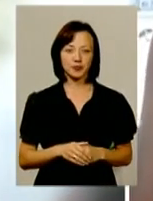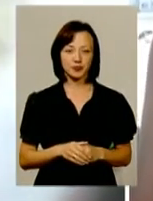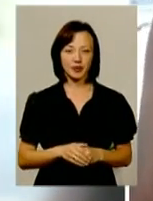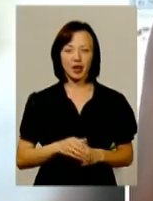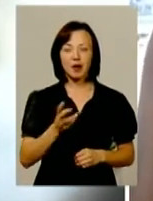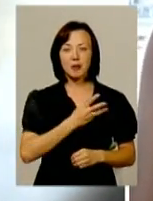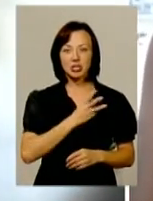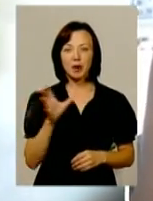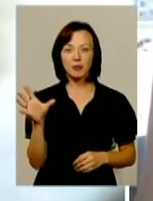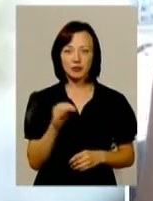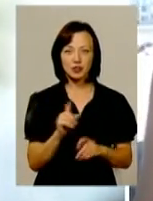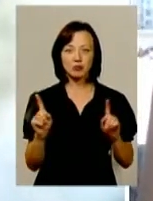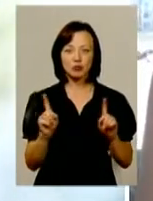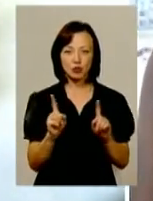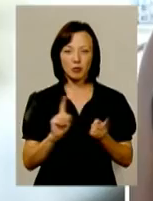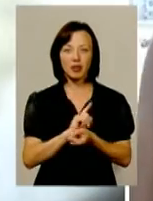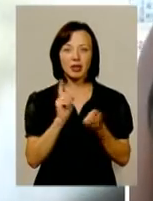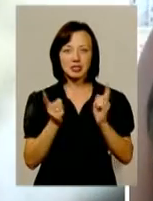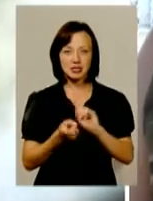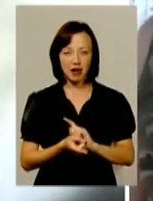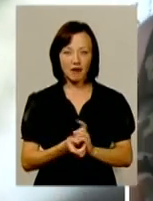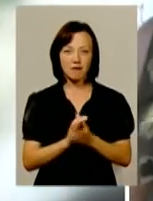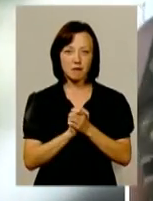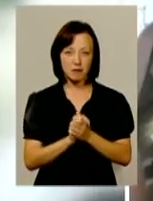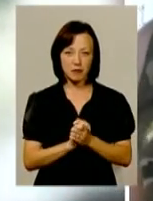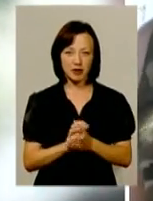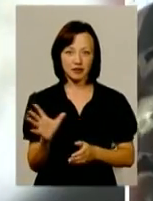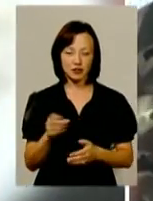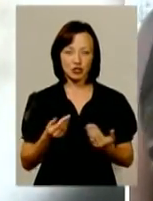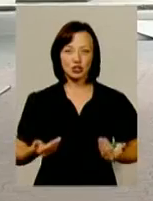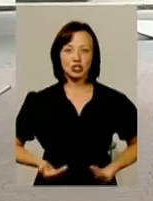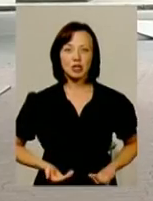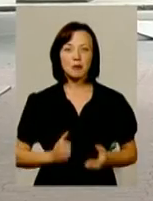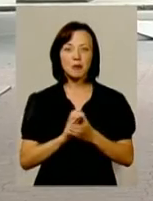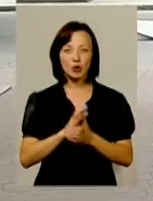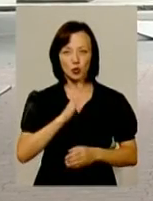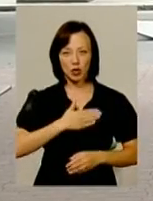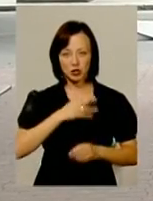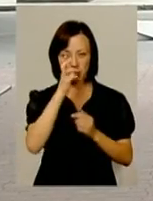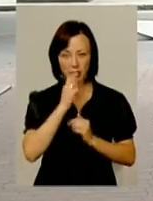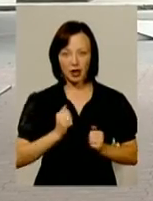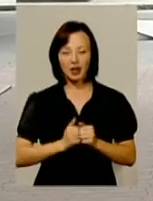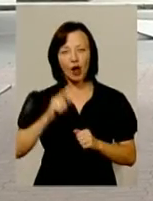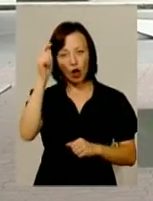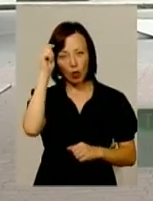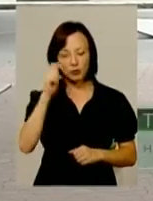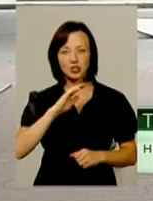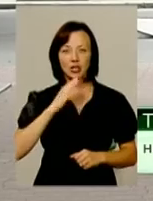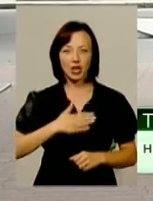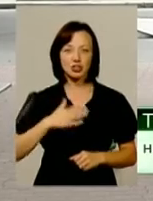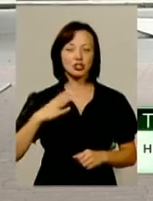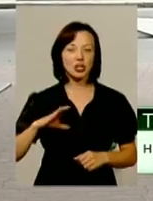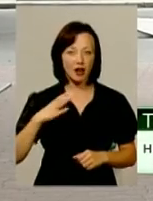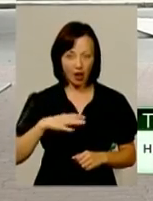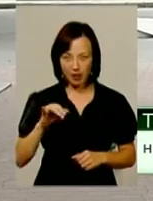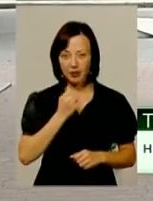всім, щоб вже настав на решті мир, і всі жили дружньо і мирно в нашій країні». «Хлопці щиро нас чекали і щиро вдячні за те,